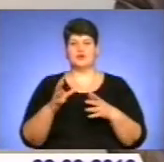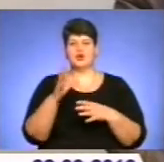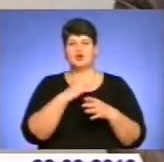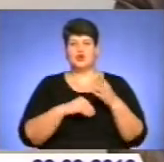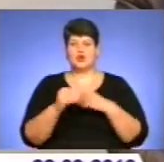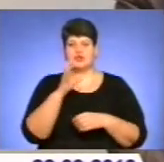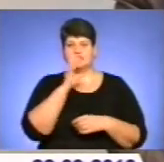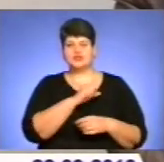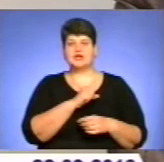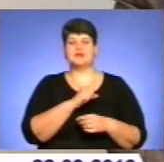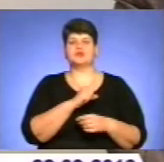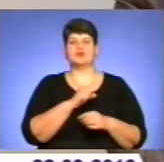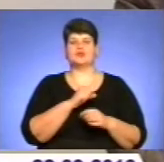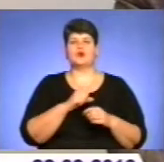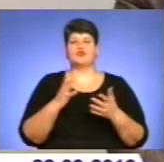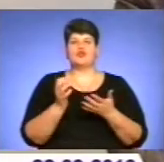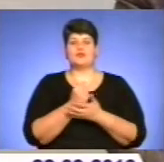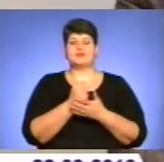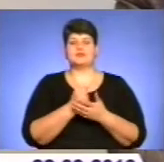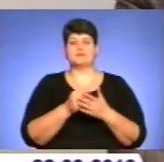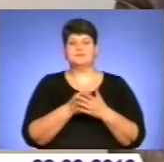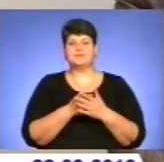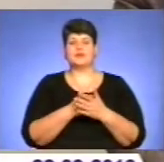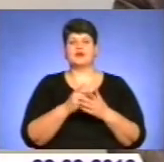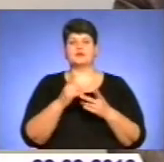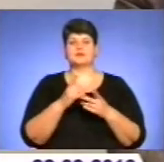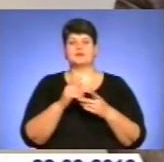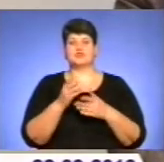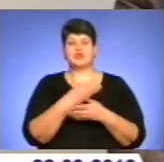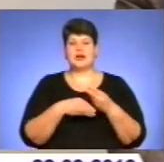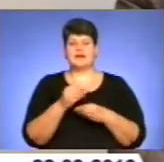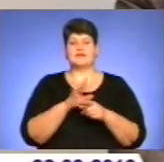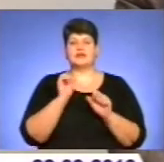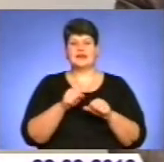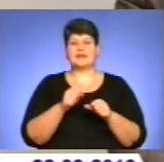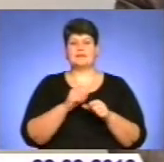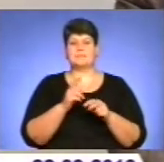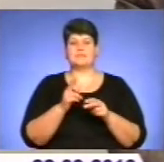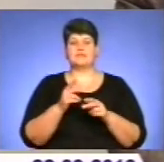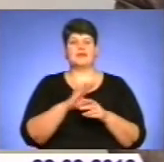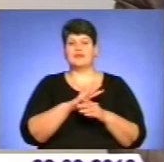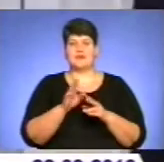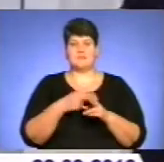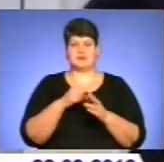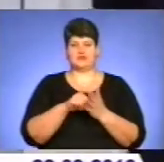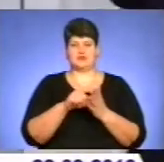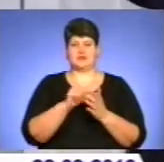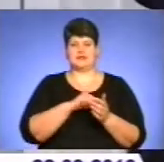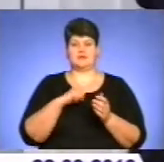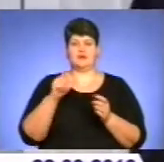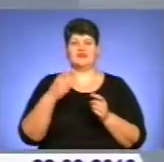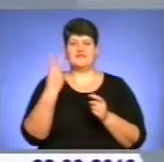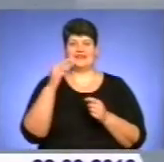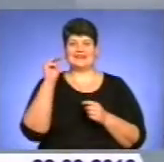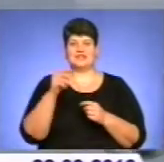з шахрайствами, які, до слова, вчиняються не без участі самих громадян. Майже дві тисячі